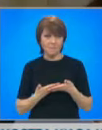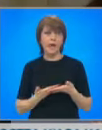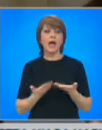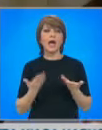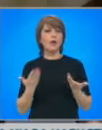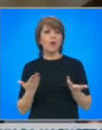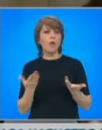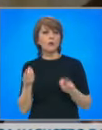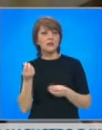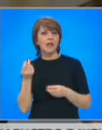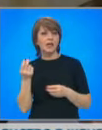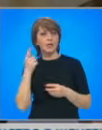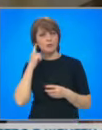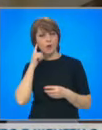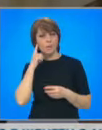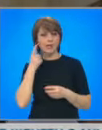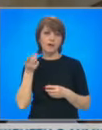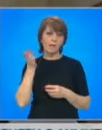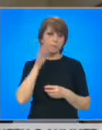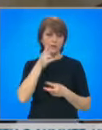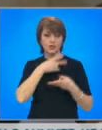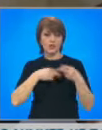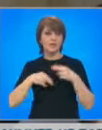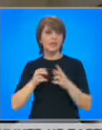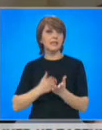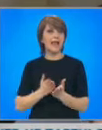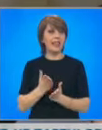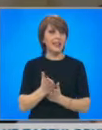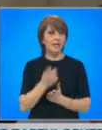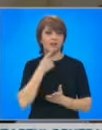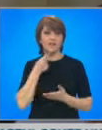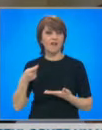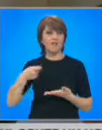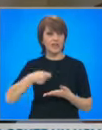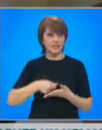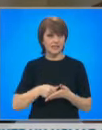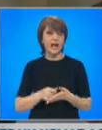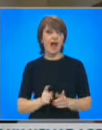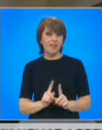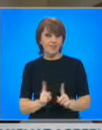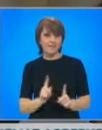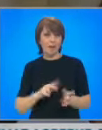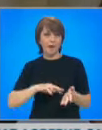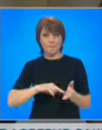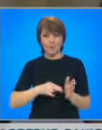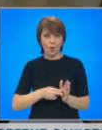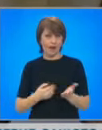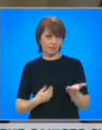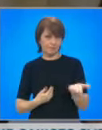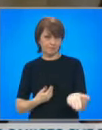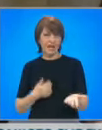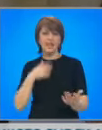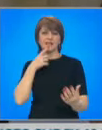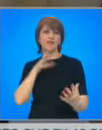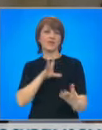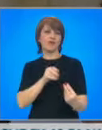доколко са целесообразни, след което да се търсят начини за финансирането им. Но докато такива проекти няма предоставени, да си говорим просто ето